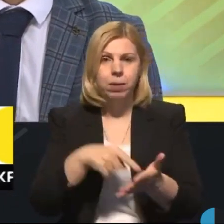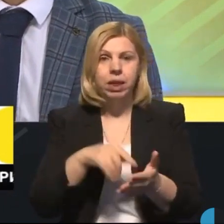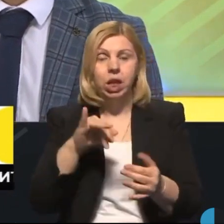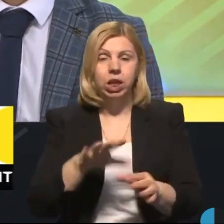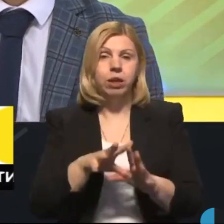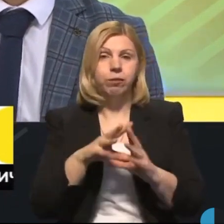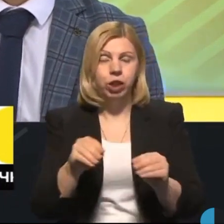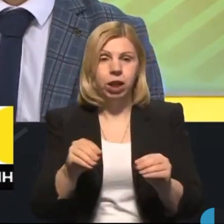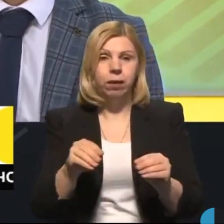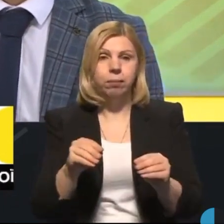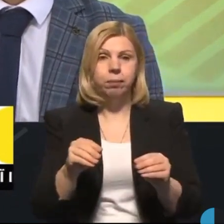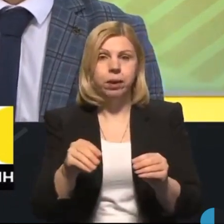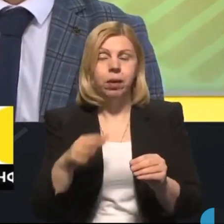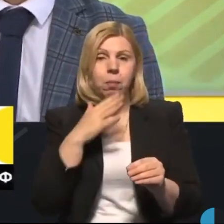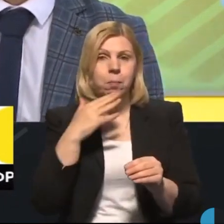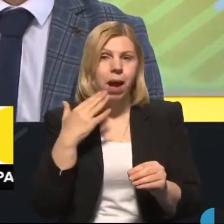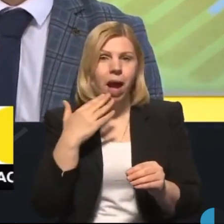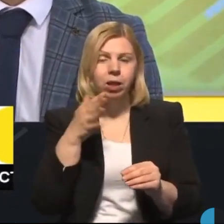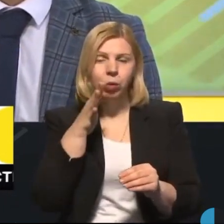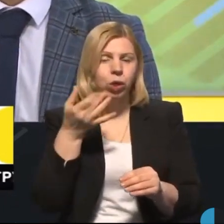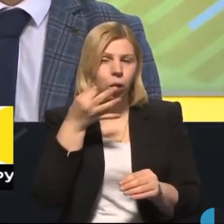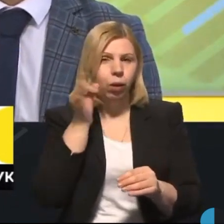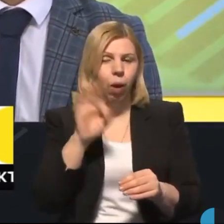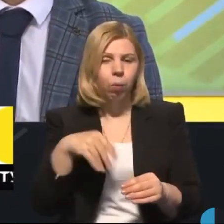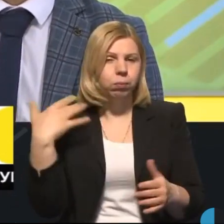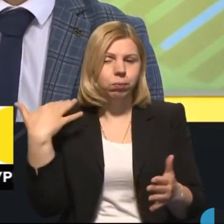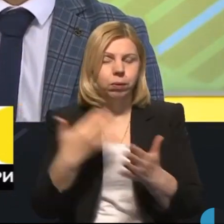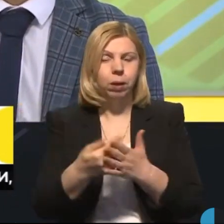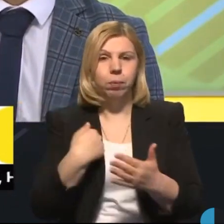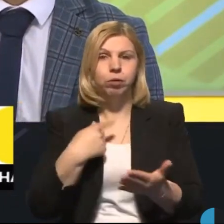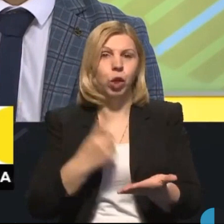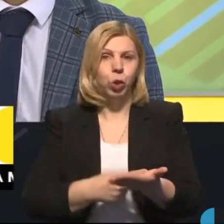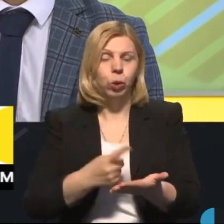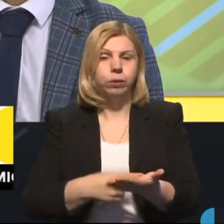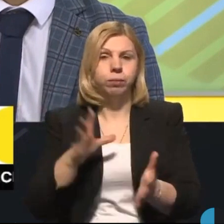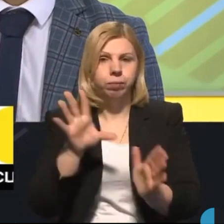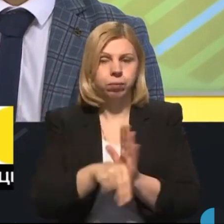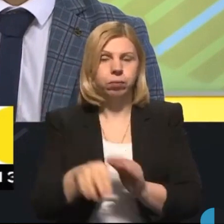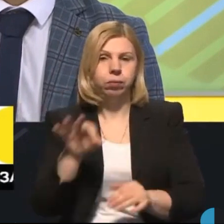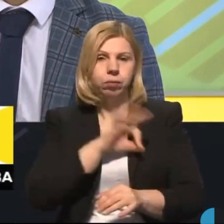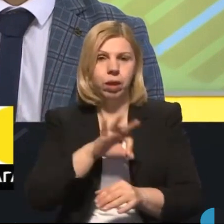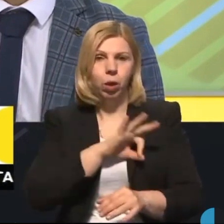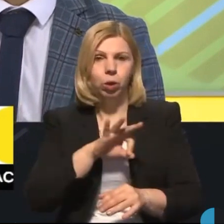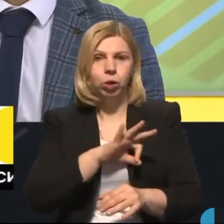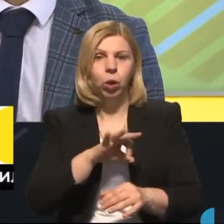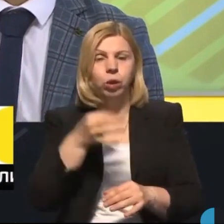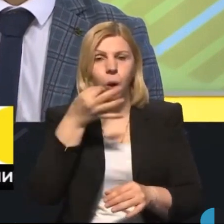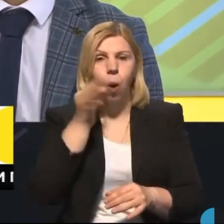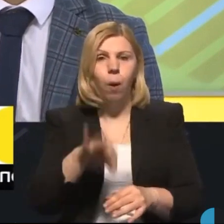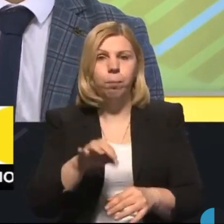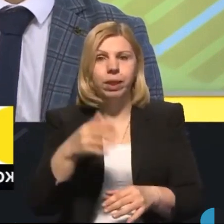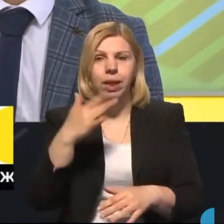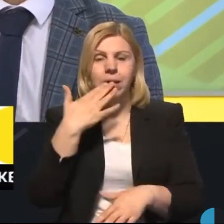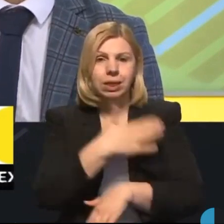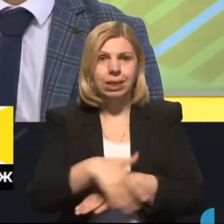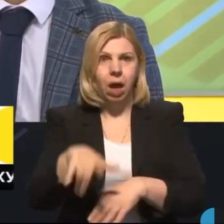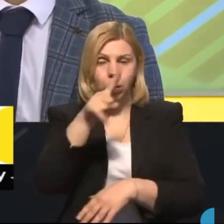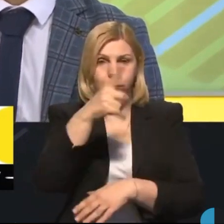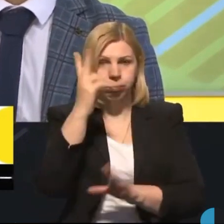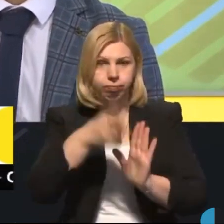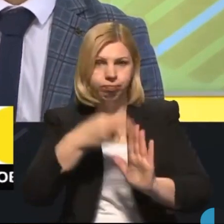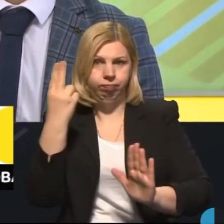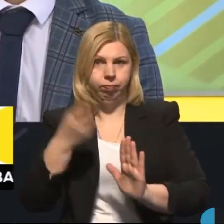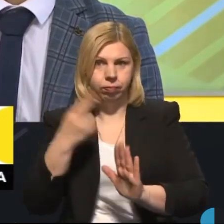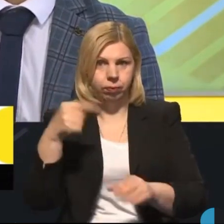І вже багаторічним досвідом ми це доводимо, тому числі і використовуючи досвід зарубіжних країн.